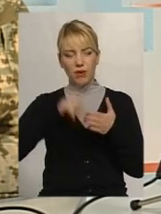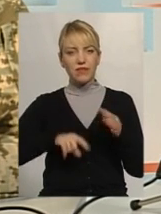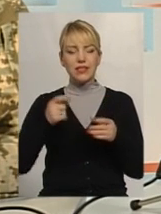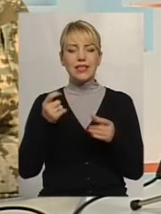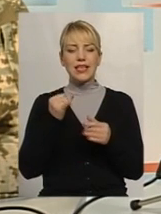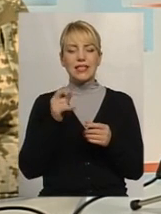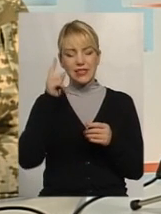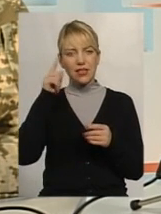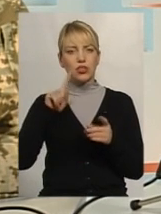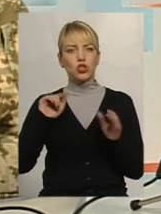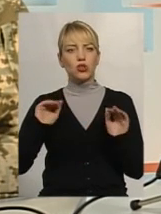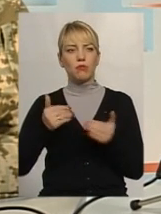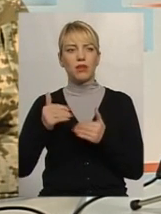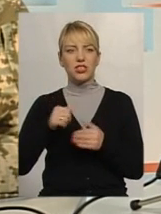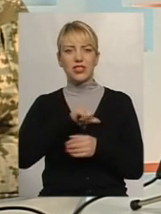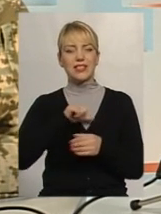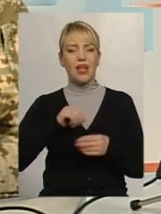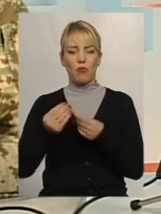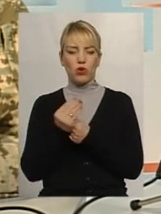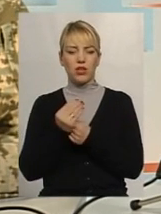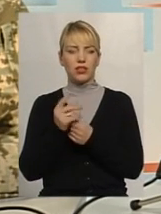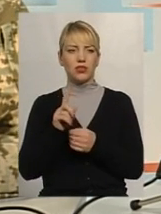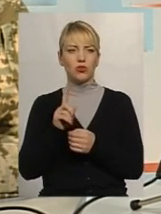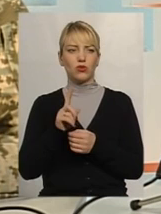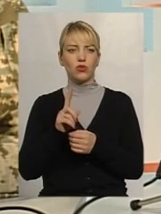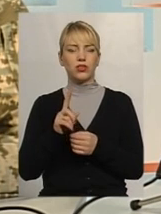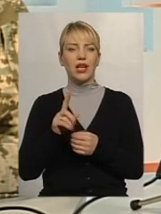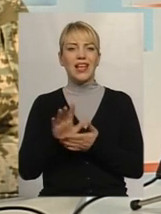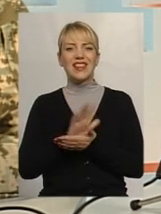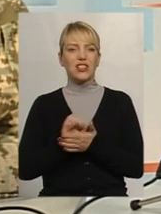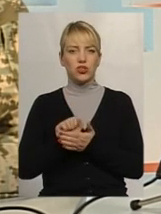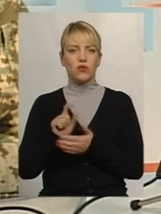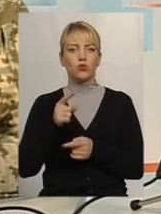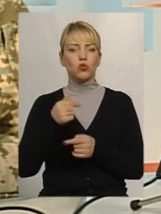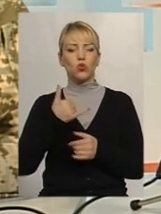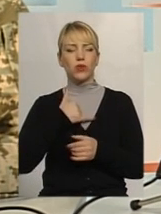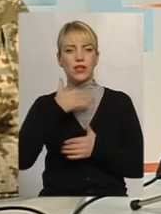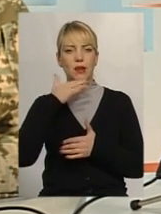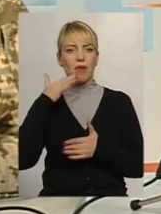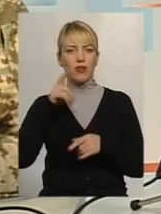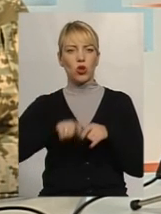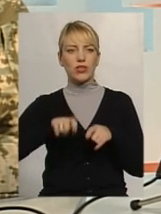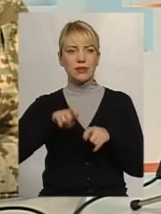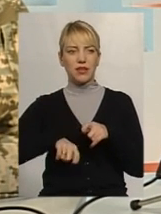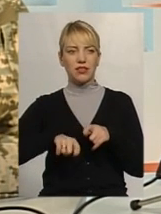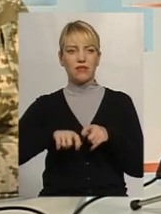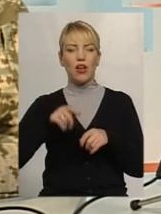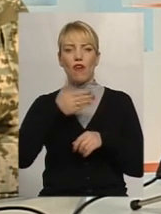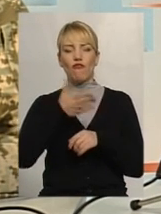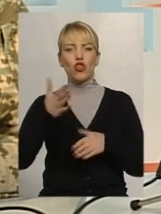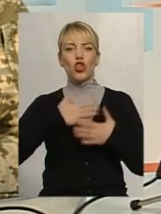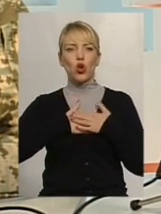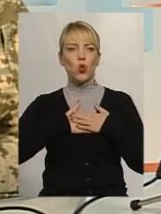менше от такої саме критики якоїсь нещивної. Тому що в нас дуже багато експертів, вони люблять